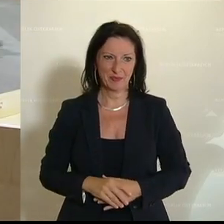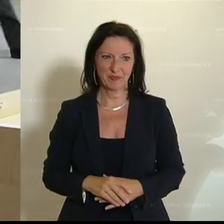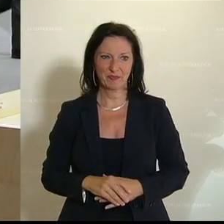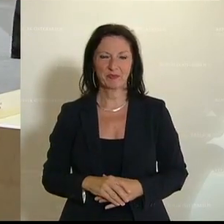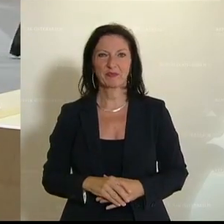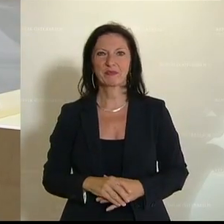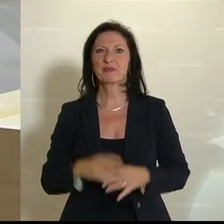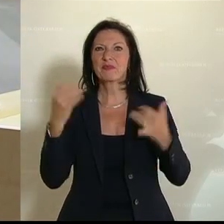Am Wort ist der Applaus.